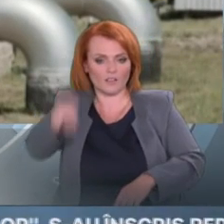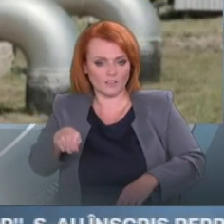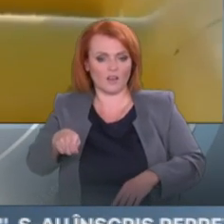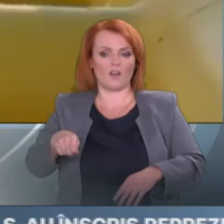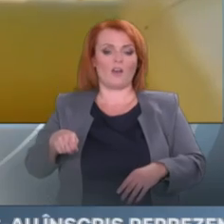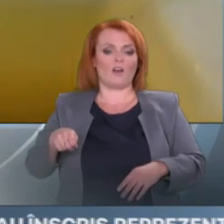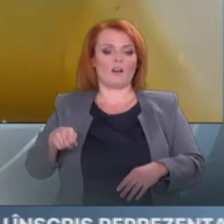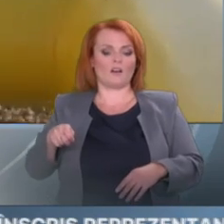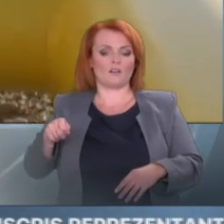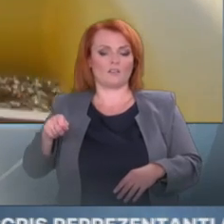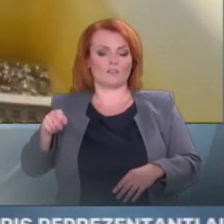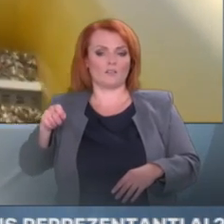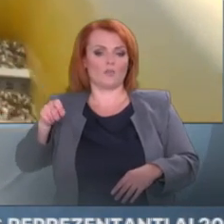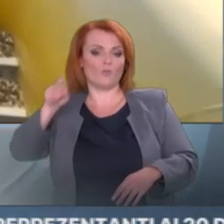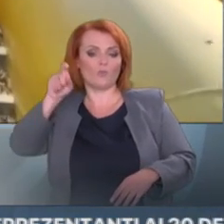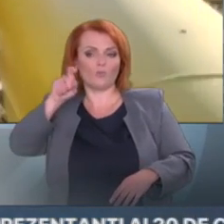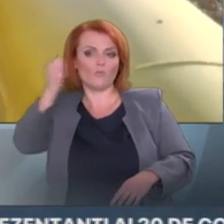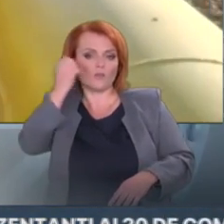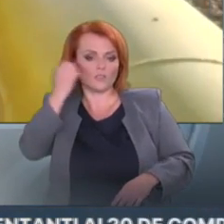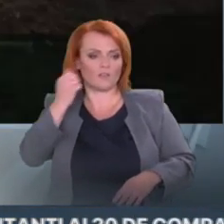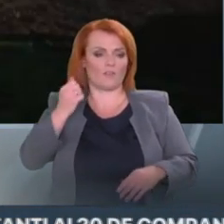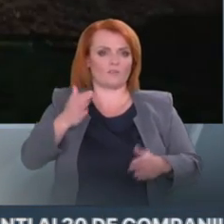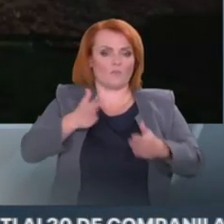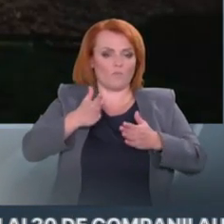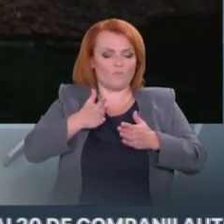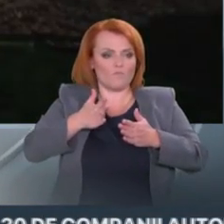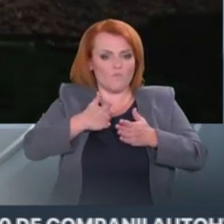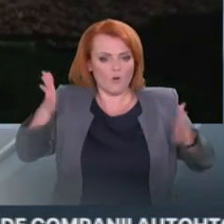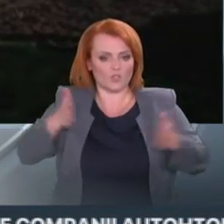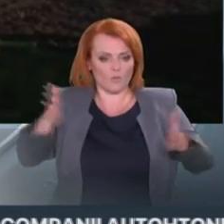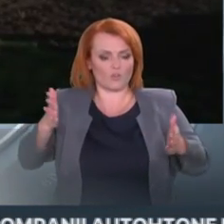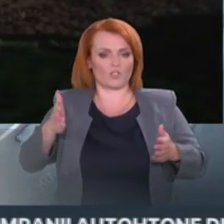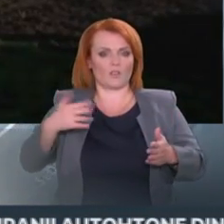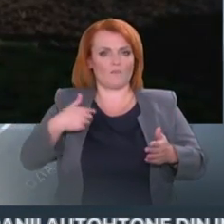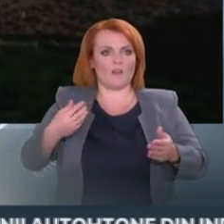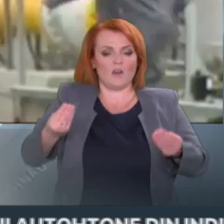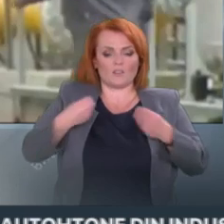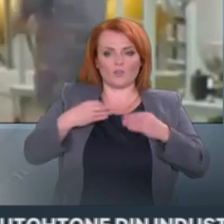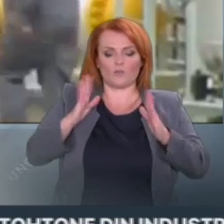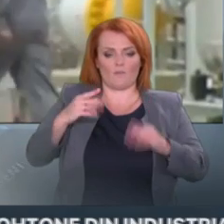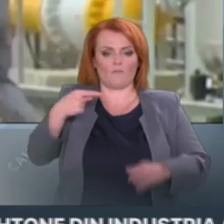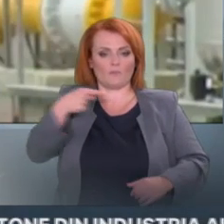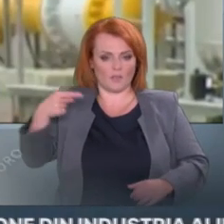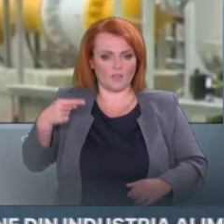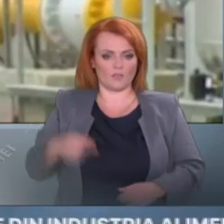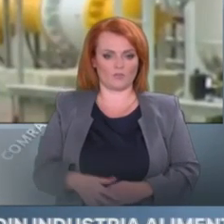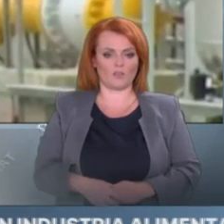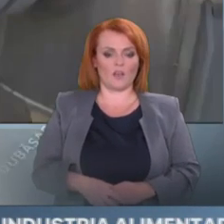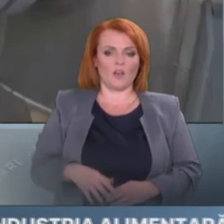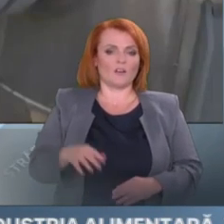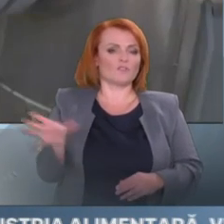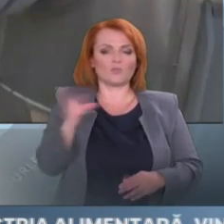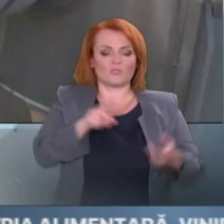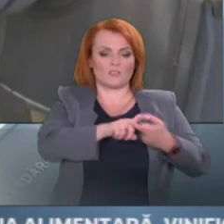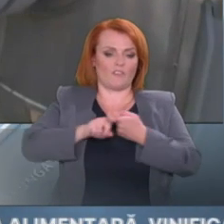accent foarte mare pe capacitatea care o are să fornezeze resurse energetice și prin aceasta să influențeze politica pe